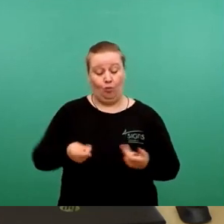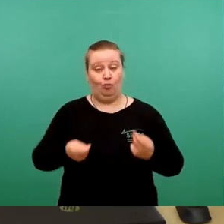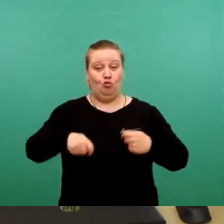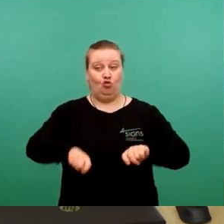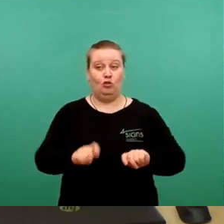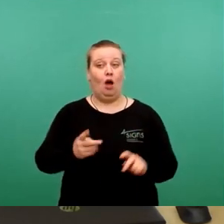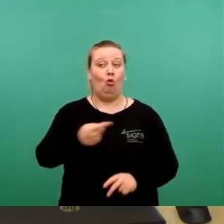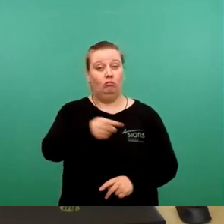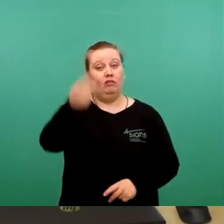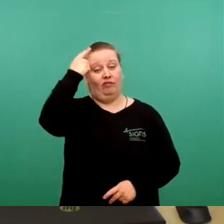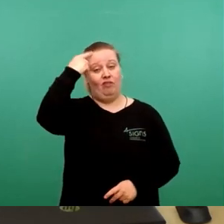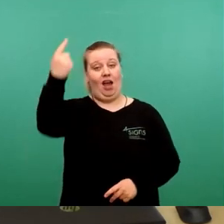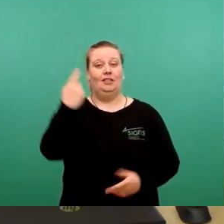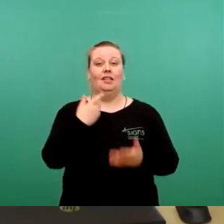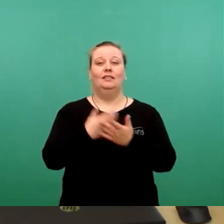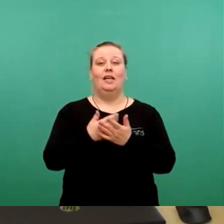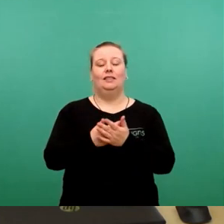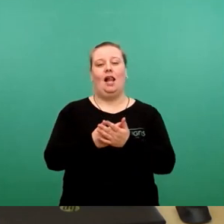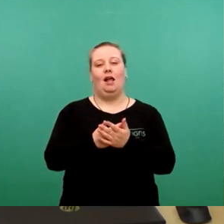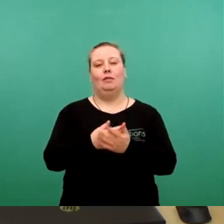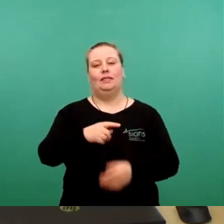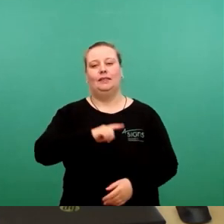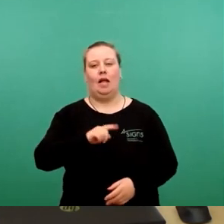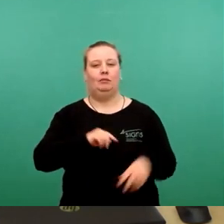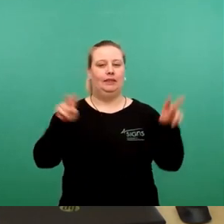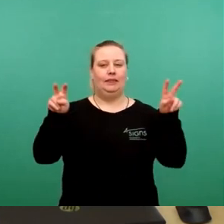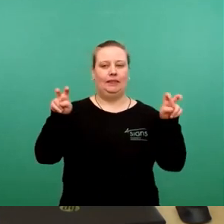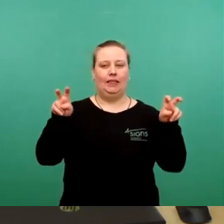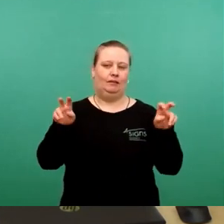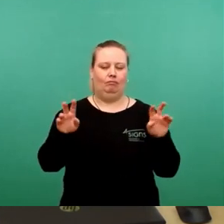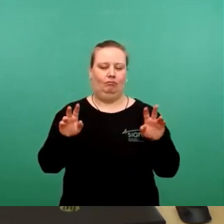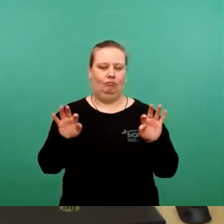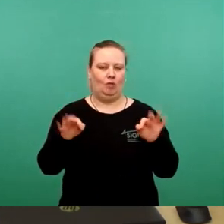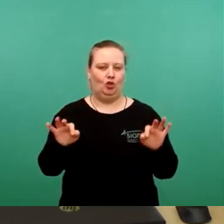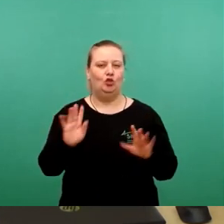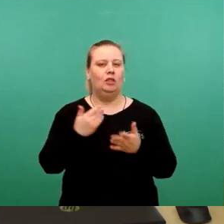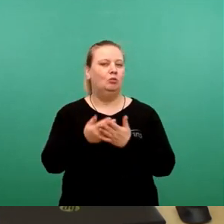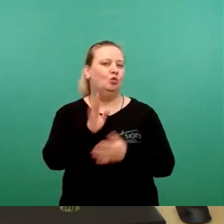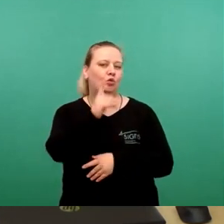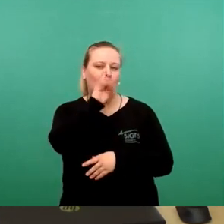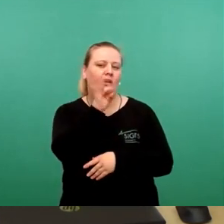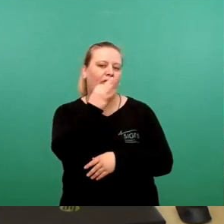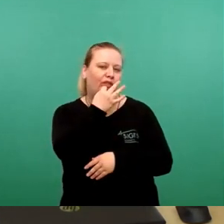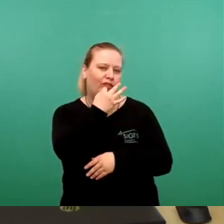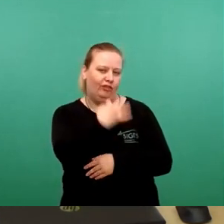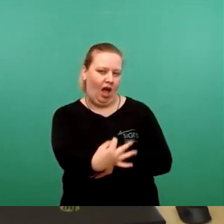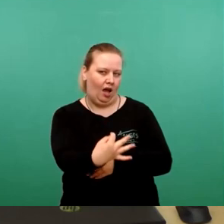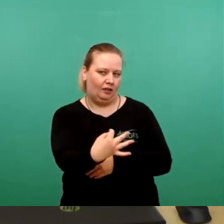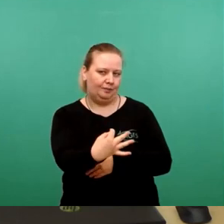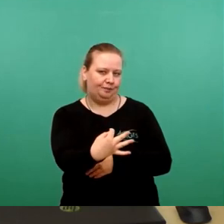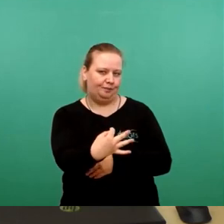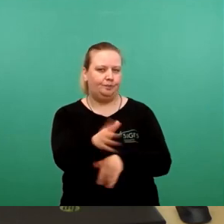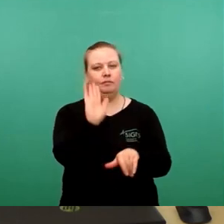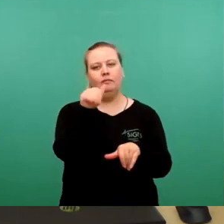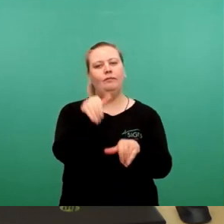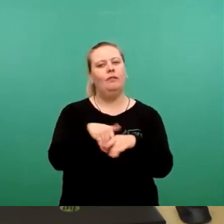Kopf hat. Deshalb erspare ich mir das Zitieren des Beschlusses und frage deshalb ganz konkret, nämlich da ging es darum,